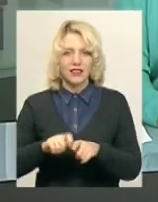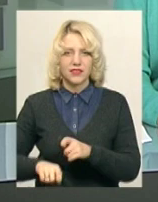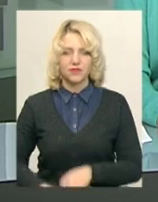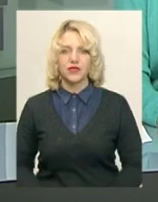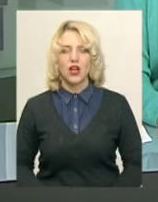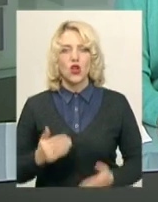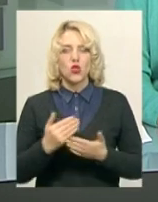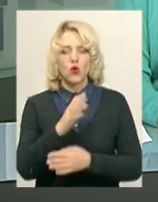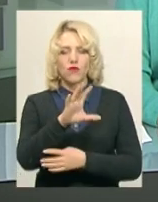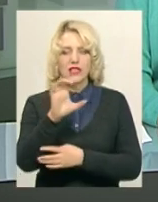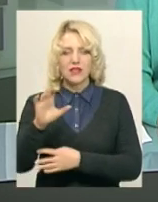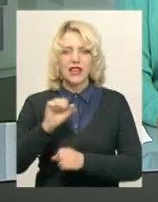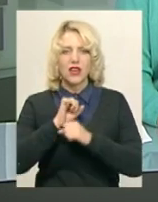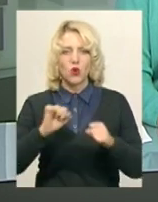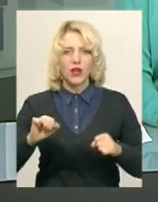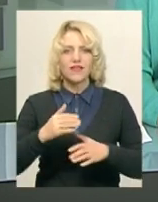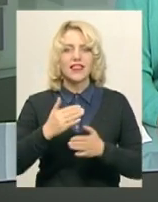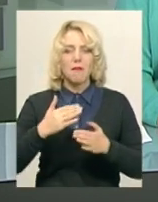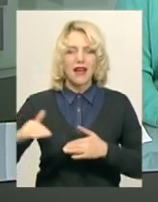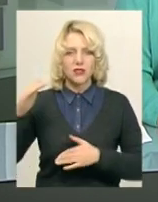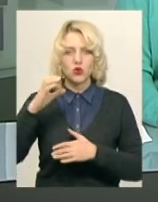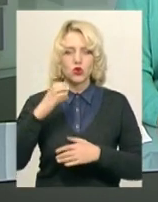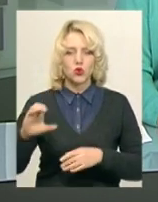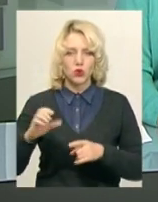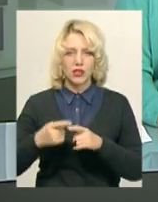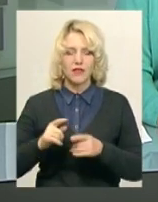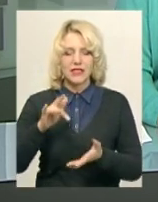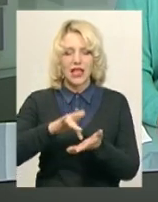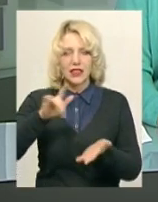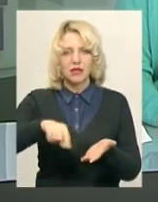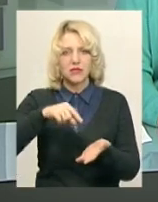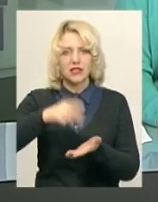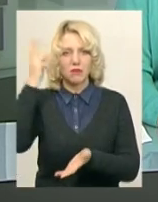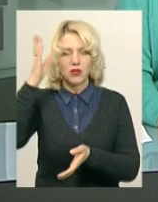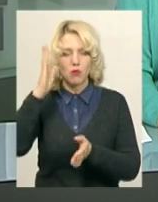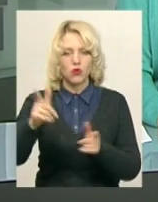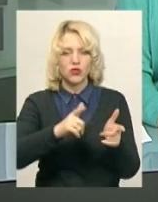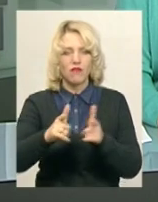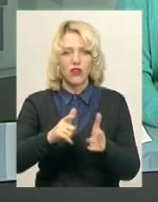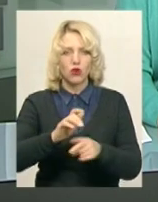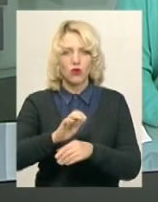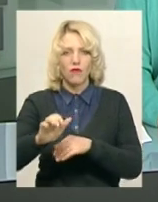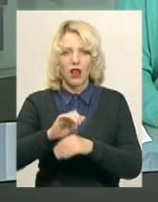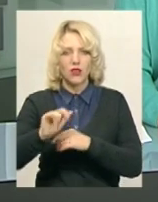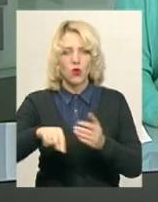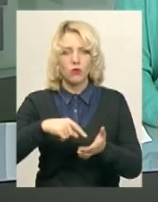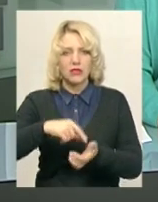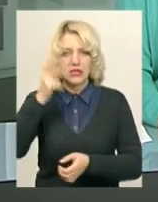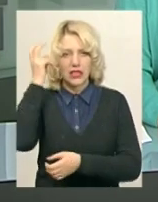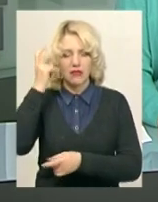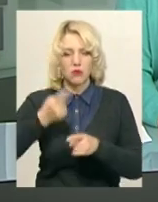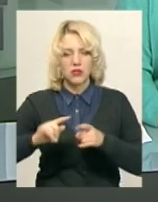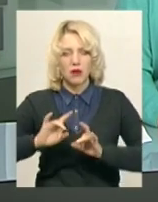Нові світлини героїв Небесної сотні з одноіменного меморіалу у центрі Хмельницького будуть виготовляти у Києві. Про це